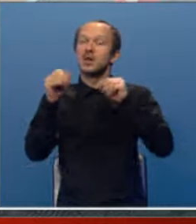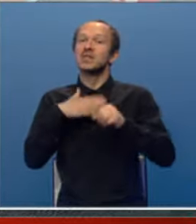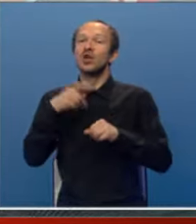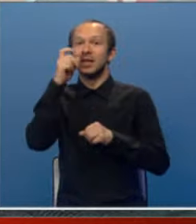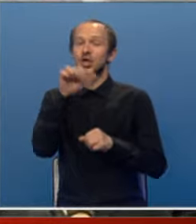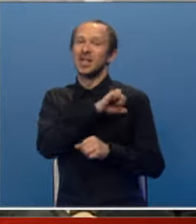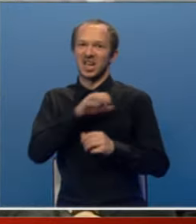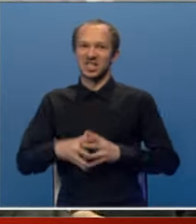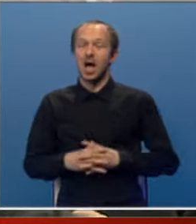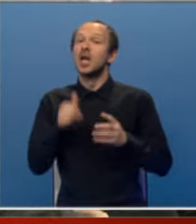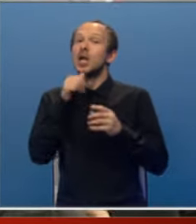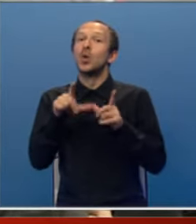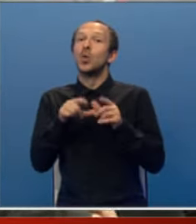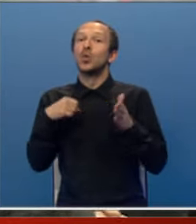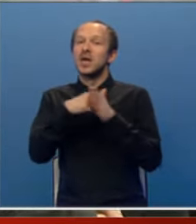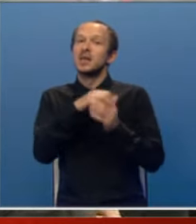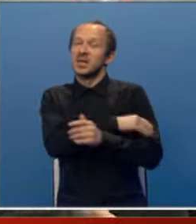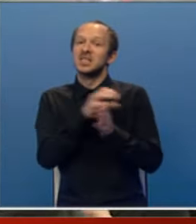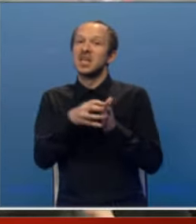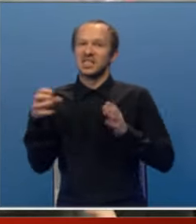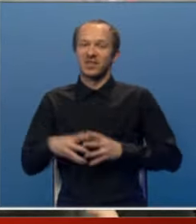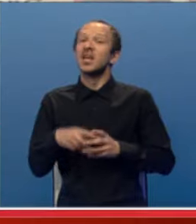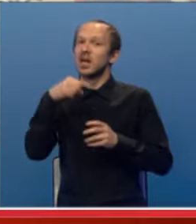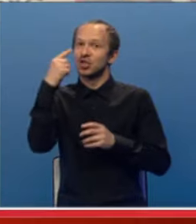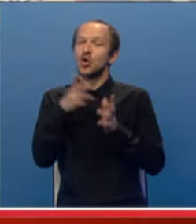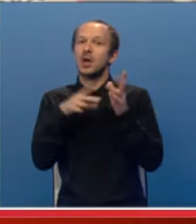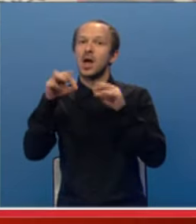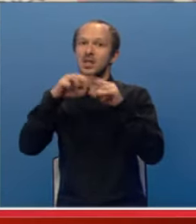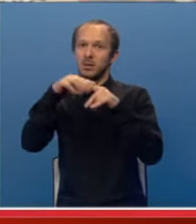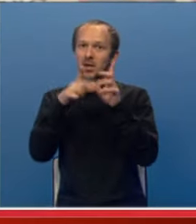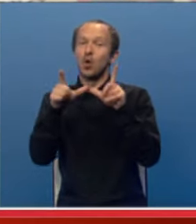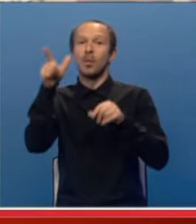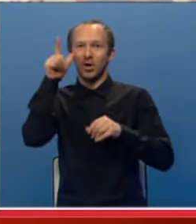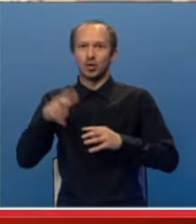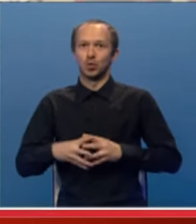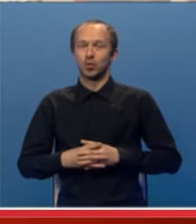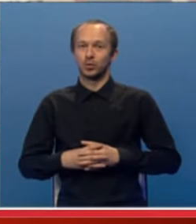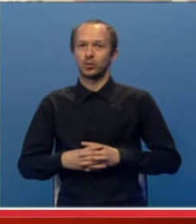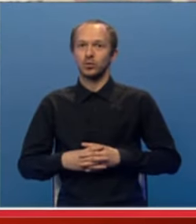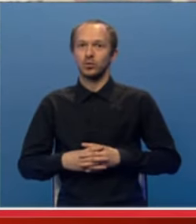nacionalnih interesa jer će se udari i pritisti nastaviti, rečeno je na tribini u Beogradu.